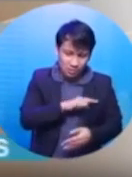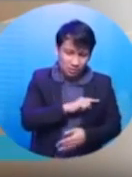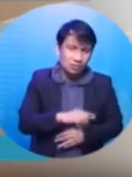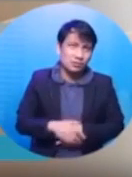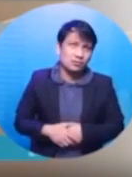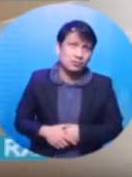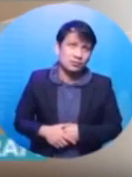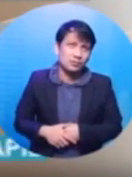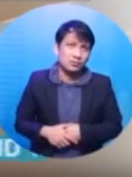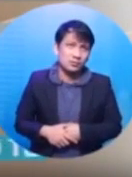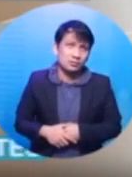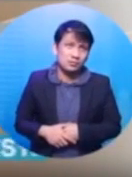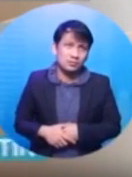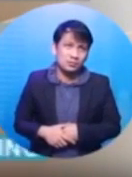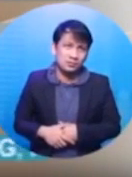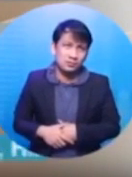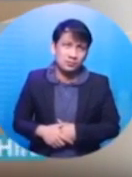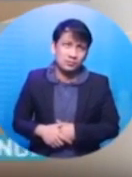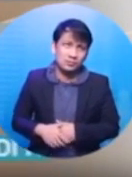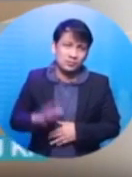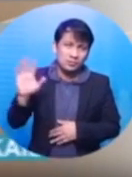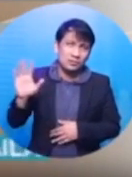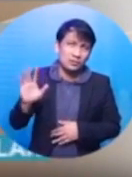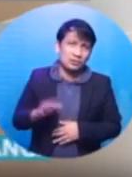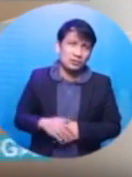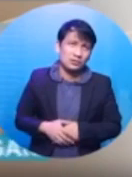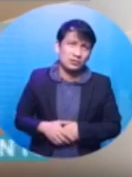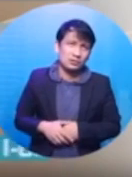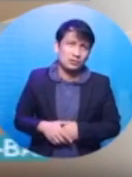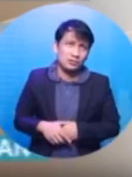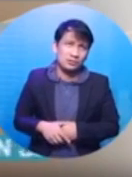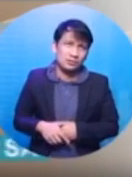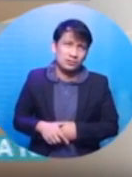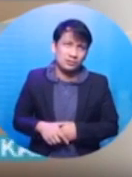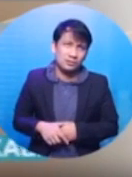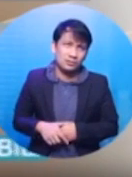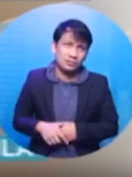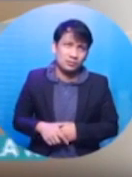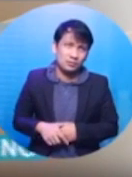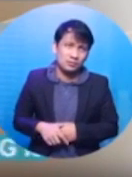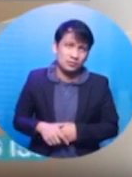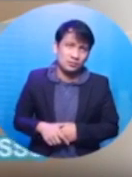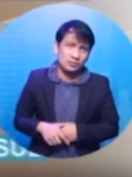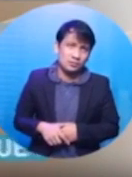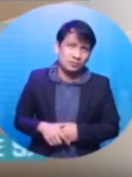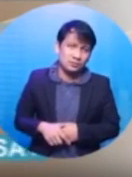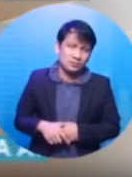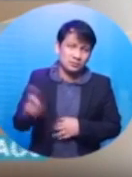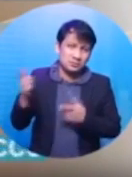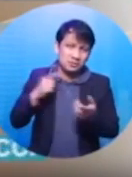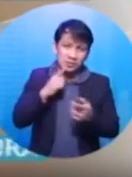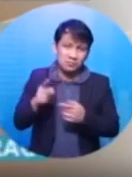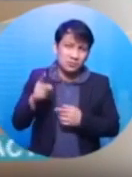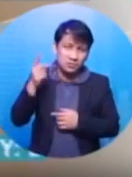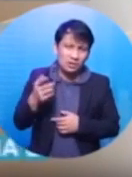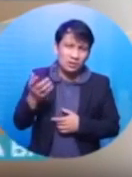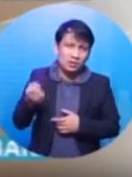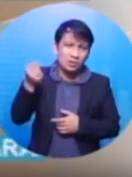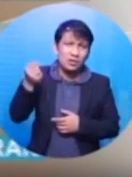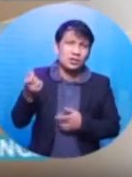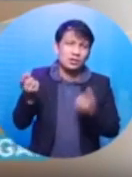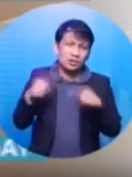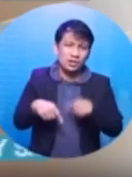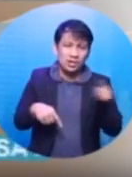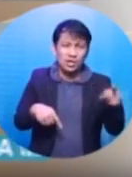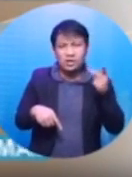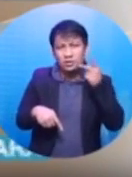damay na po yung anak ko walang alam. Nay. po totoo yan sir. Totoo yan. po totoo ang gano'n. Okay nay, ano